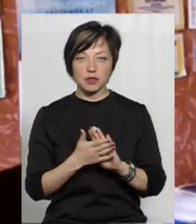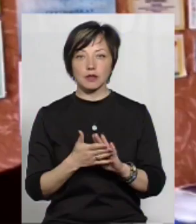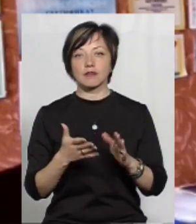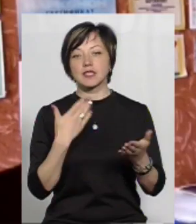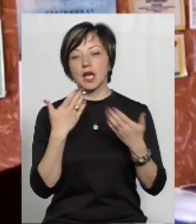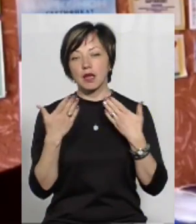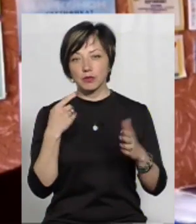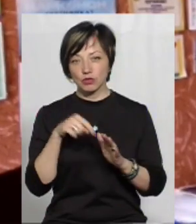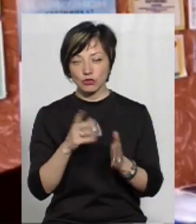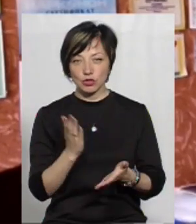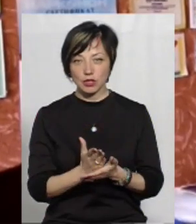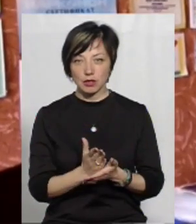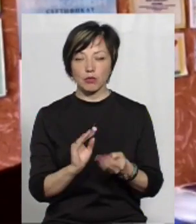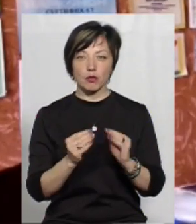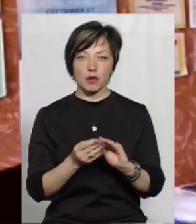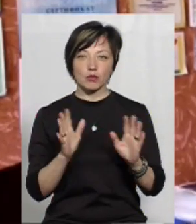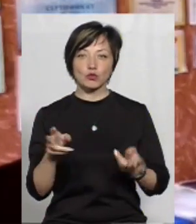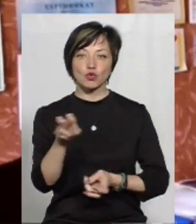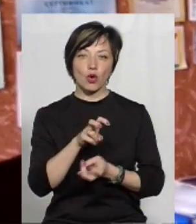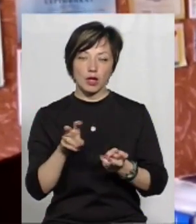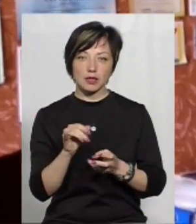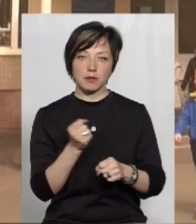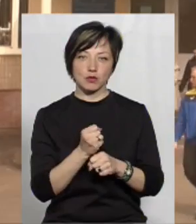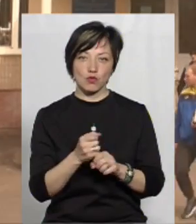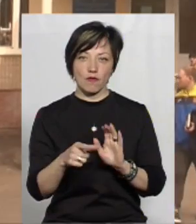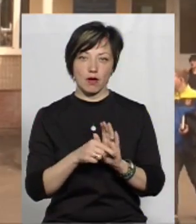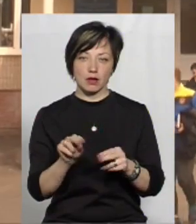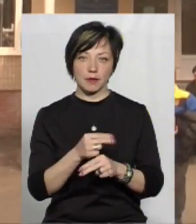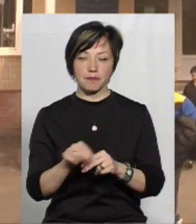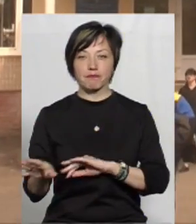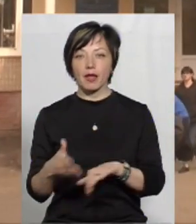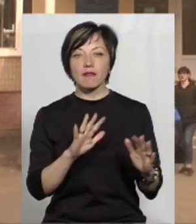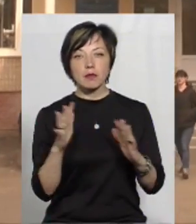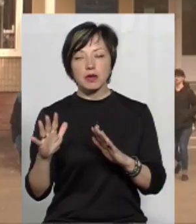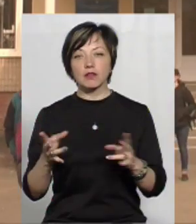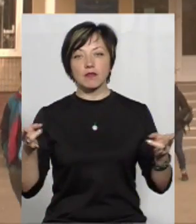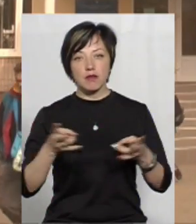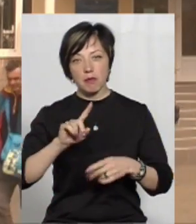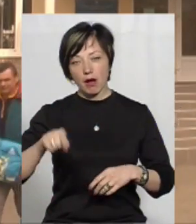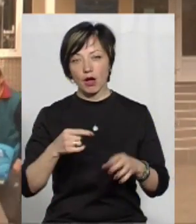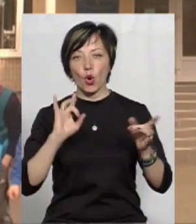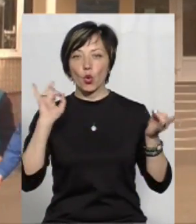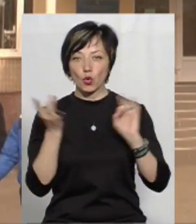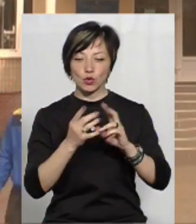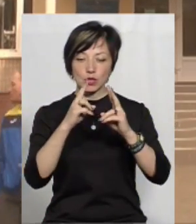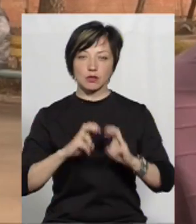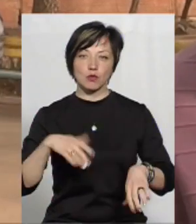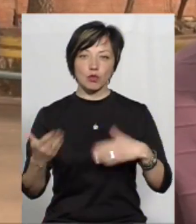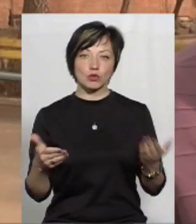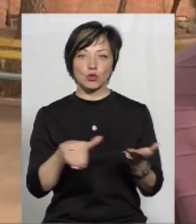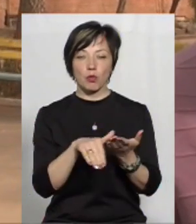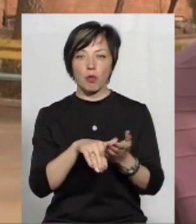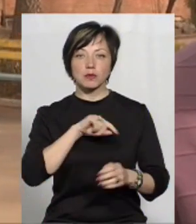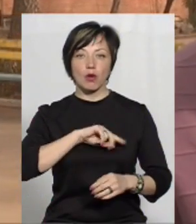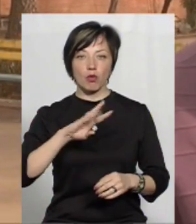взаємонах, значить. Проблеми, відповідно, будемо шукати, з нею працювати. Випадок вимагає розголосу розслідування та з обох сторін допомоги